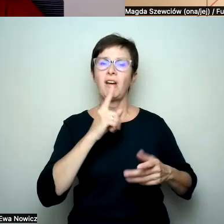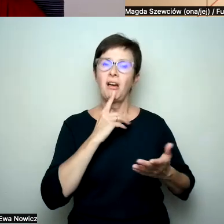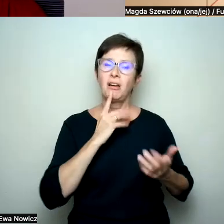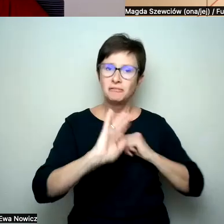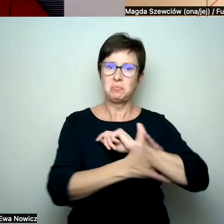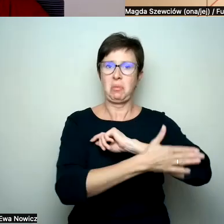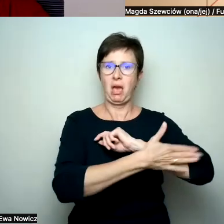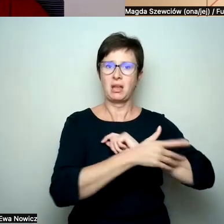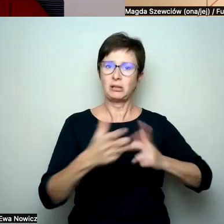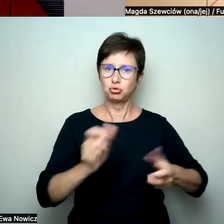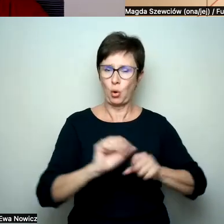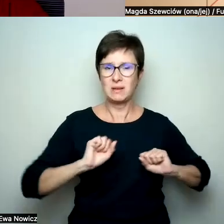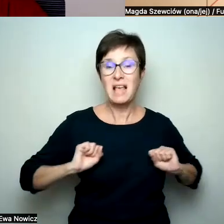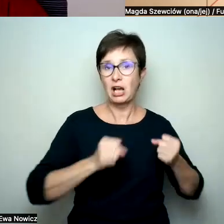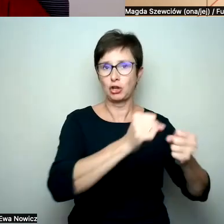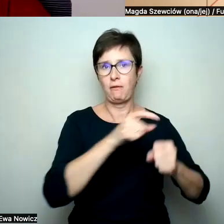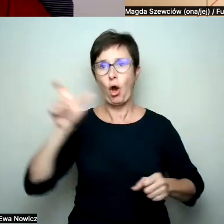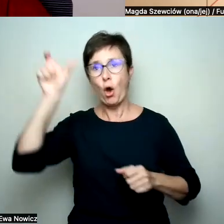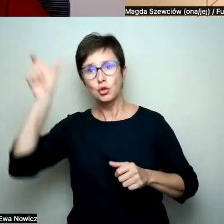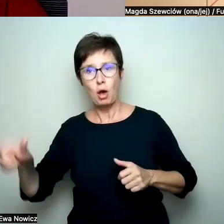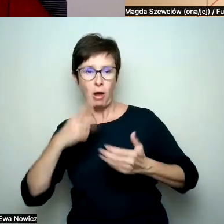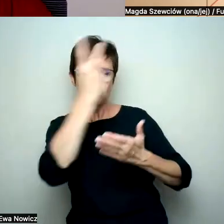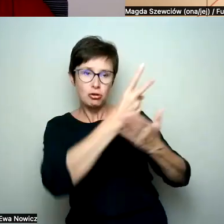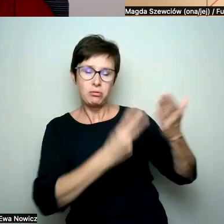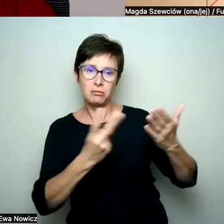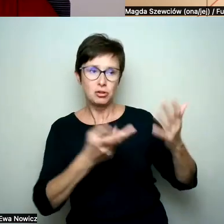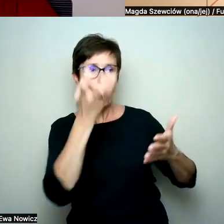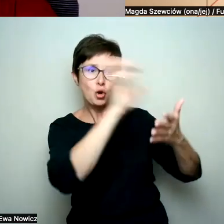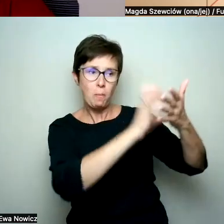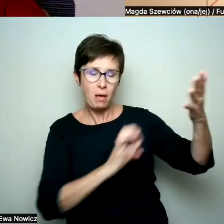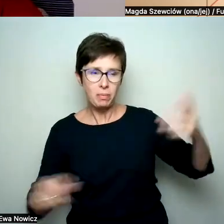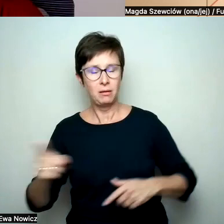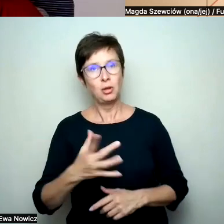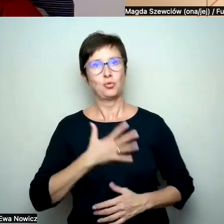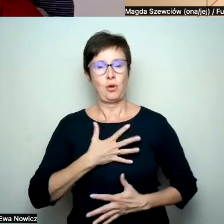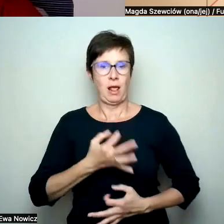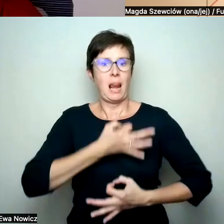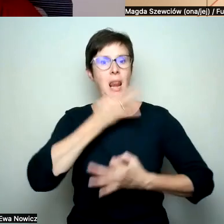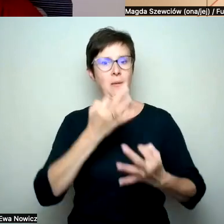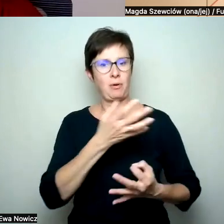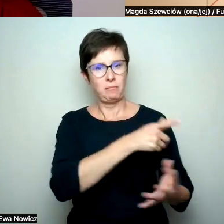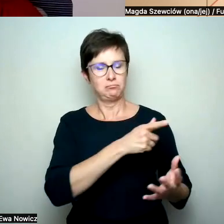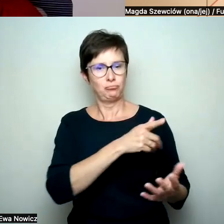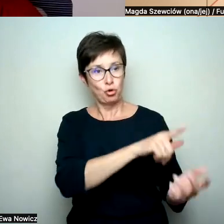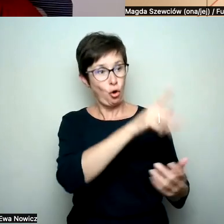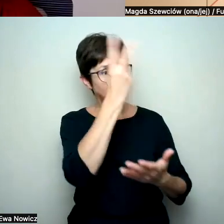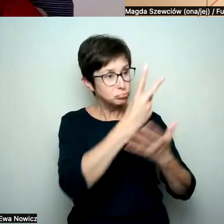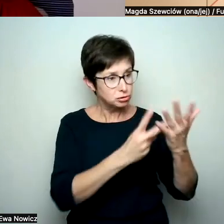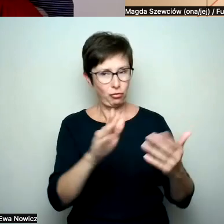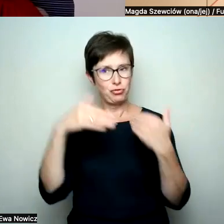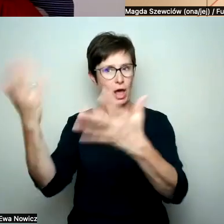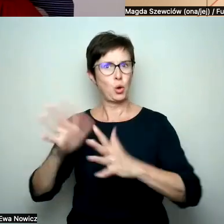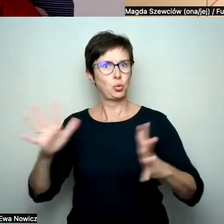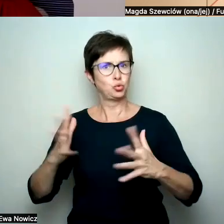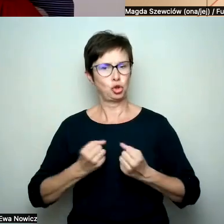że jakby to daje, tak akurat ten chłopak to napisał, że to mu daje dużo siły i nadziei, bo widzi,